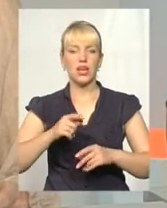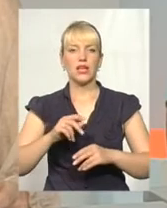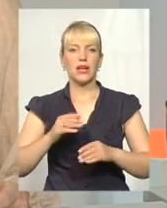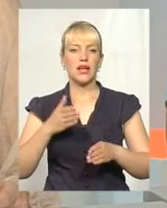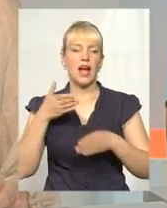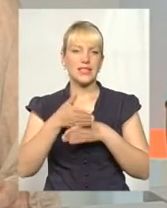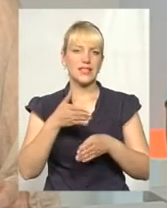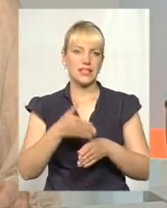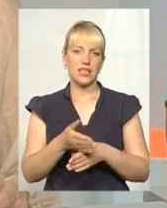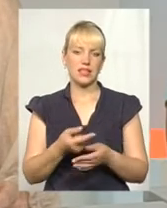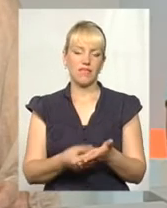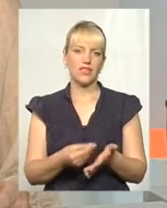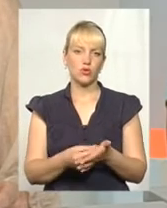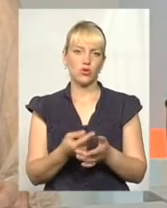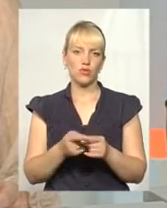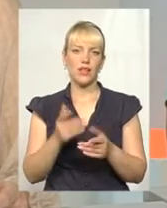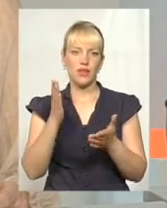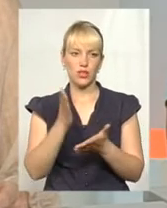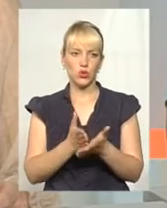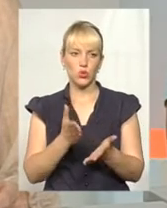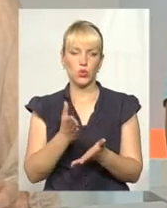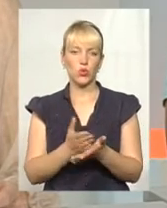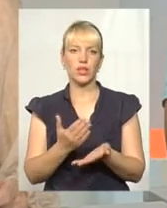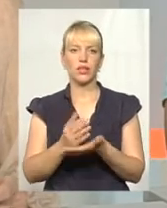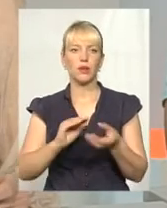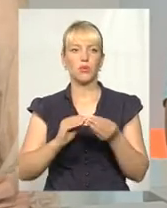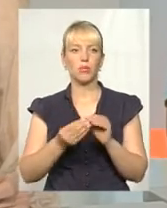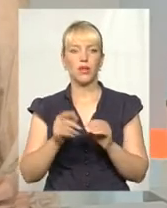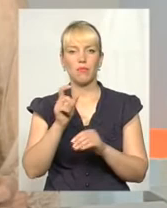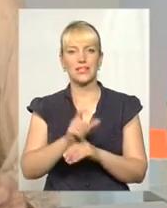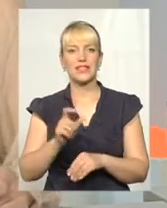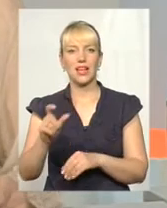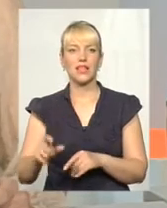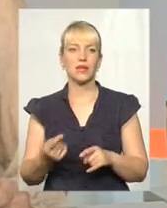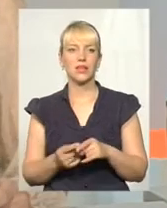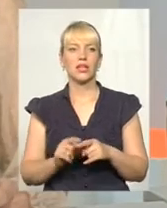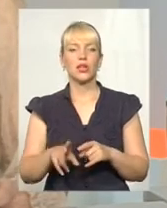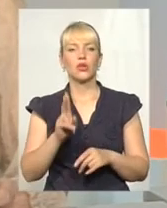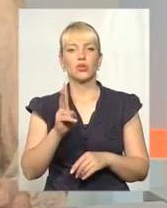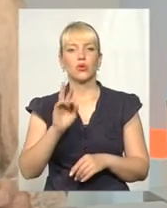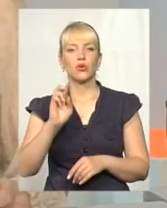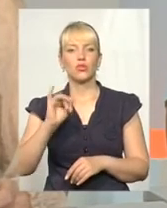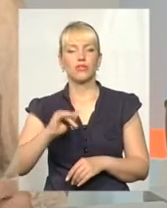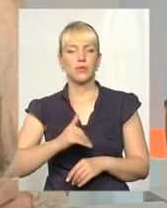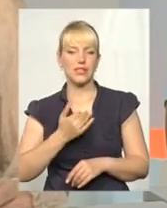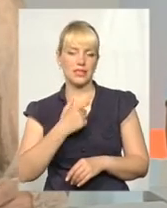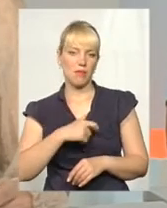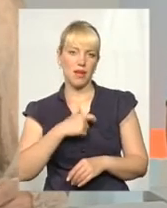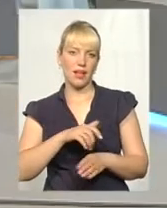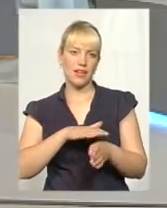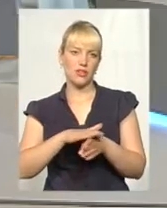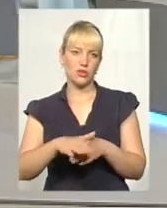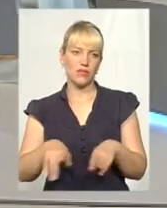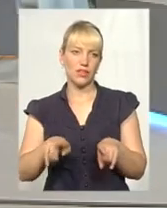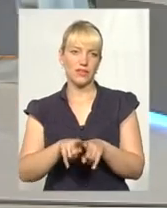тобто фінансування існує. Є проблема з кадрами, тобто з тим, хто хотів би себе реалізувати, власне, як